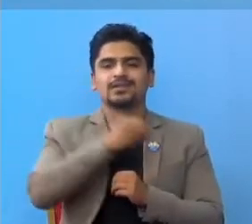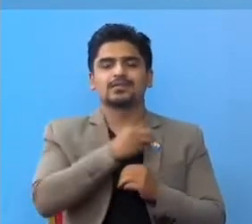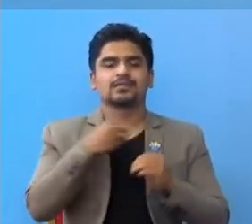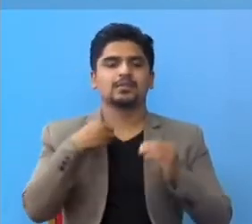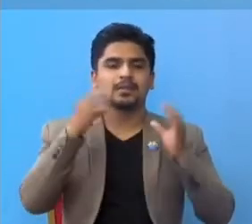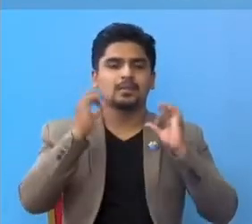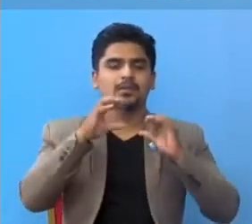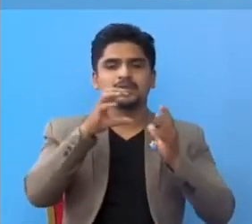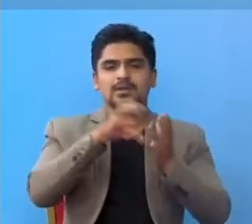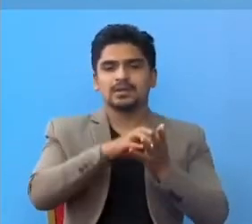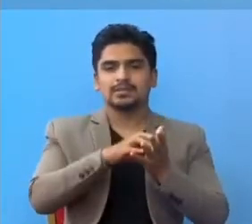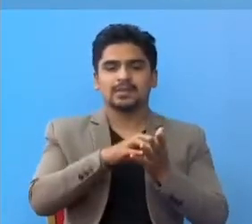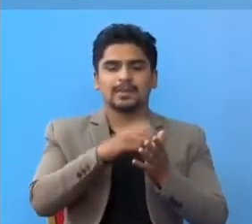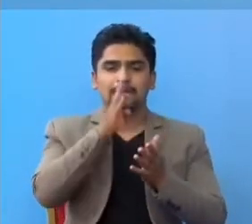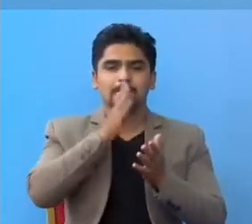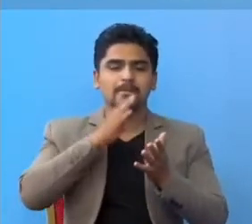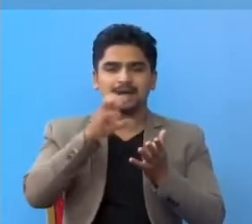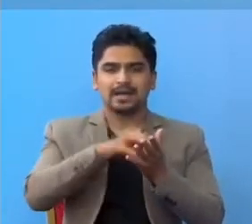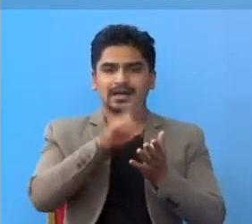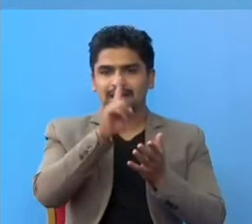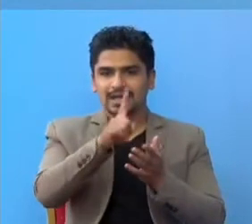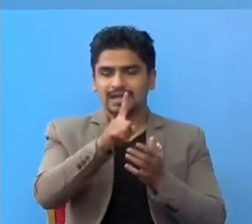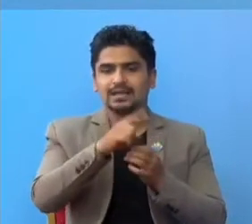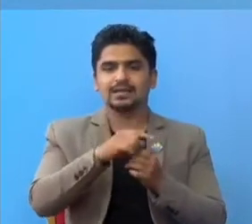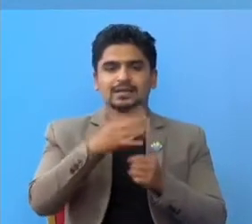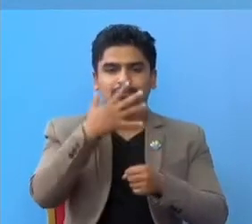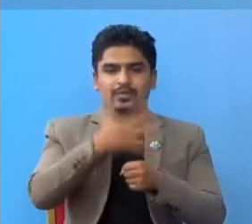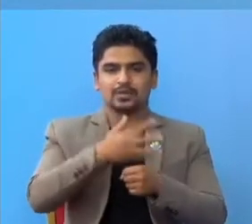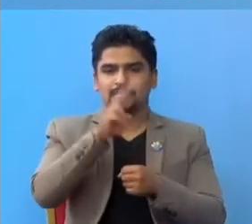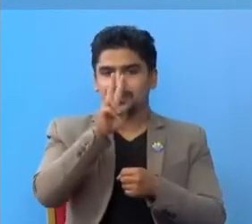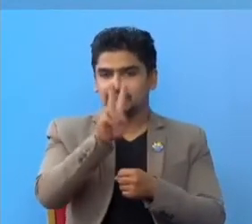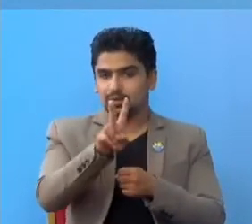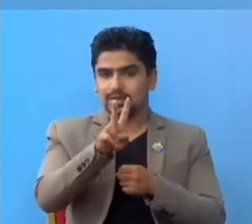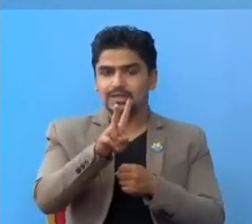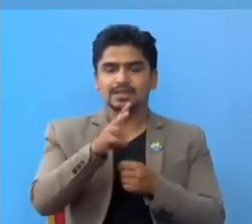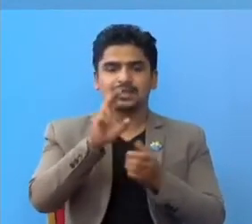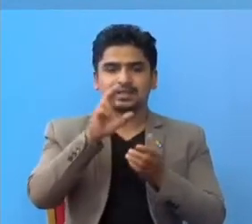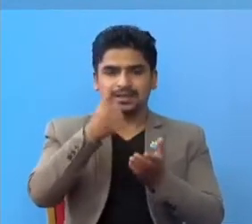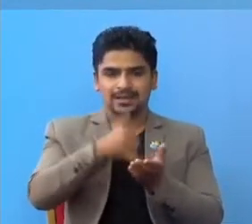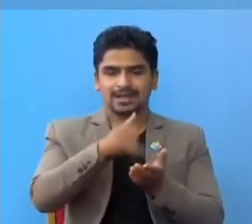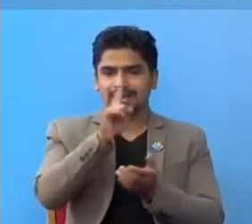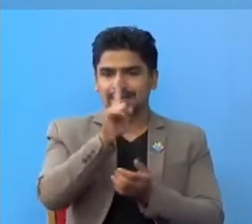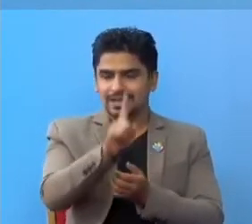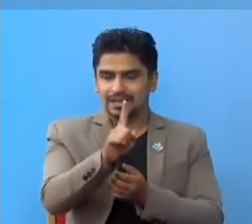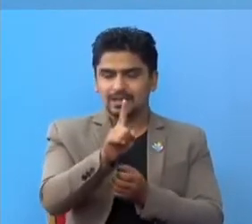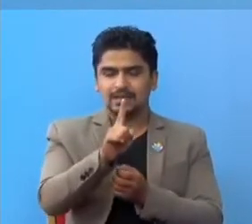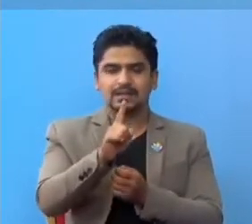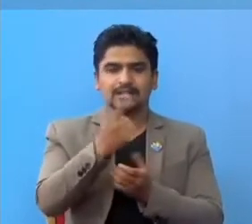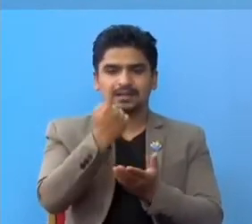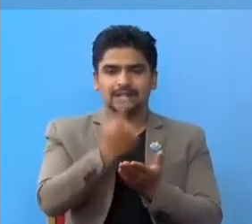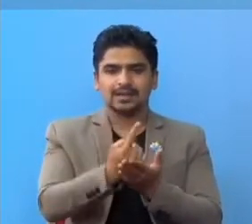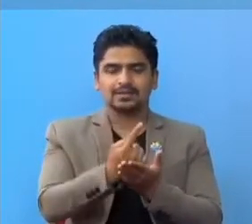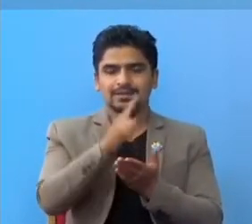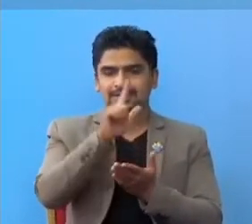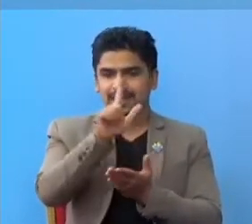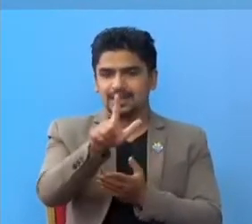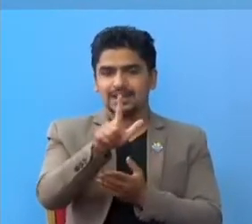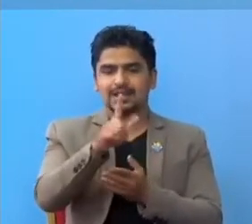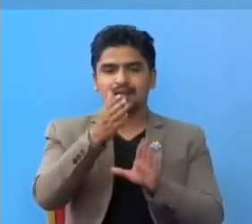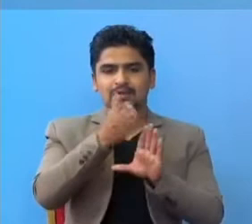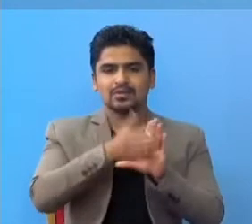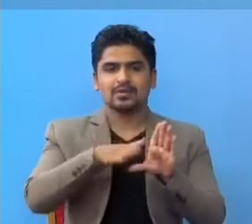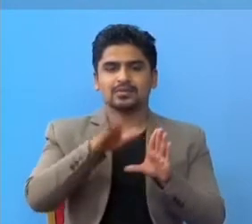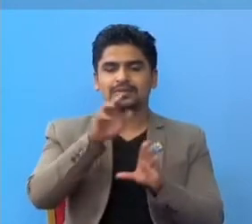प्रयोक्षाला मा बारा का एक जना भक्तपूर का दुई जना दांका एक जना काफंडू का साथ जना